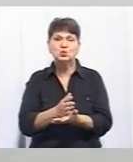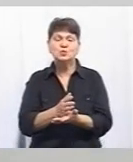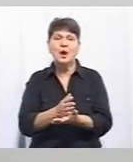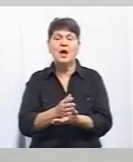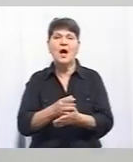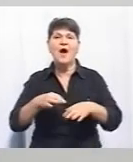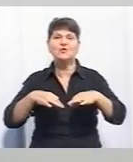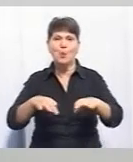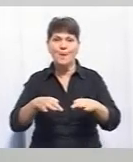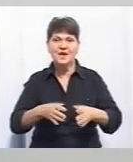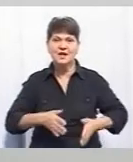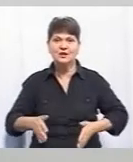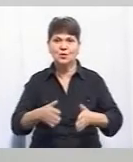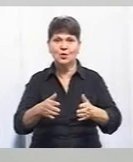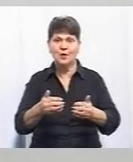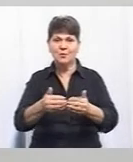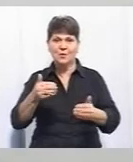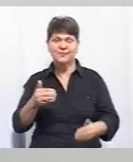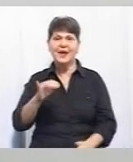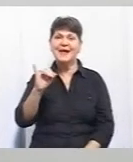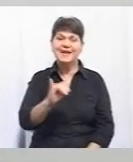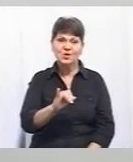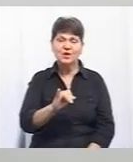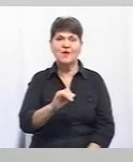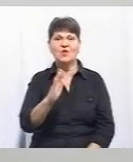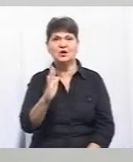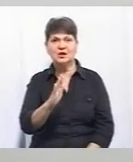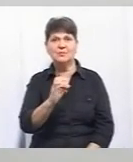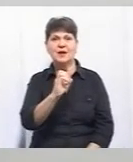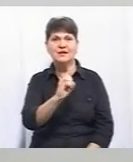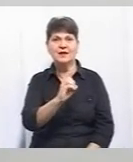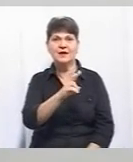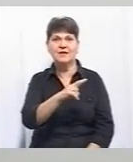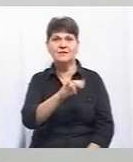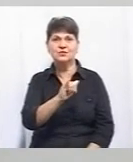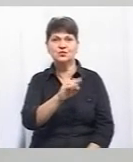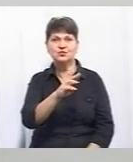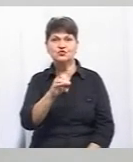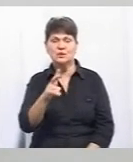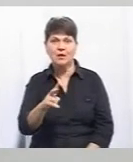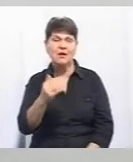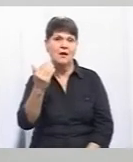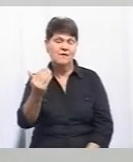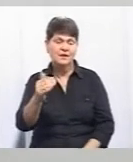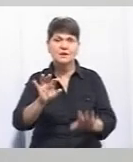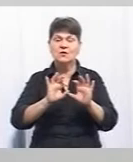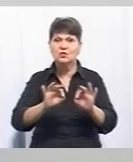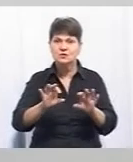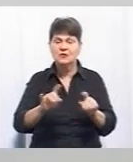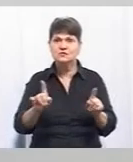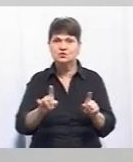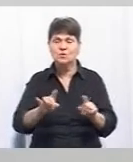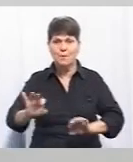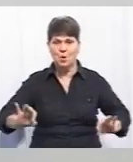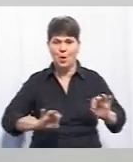області. Попередній коментар Ігор Володимирович Явдощак надавав, що пояснив, що розробляється проєкт, проходить експертизу. Три-чотири місяці для цього.